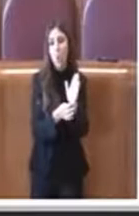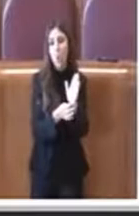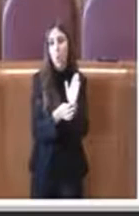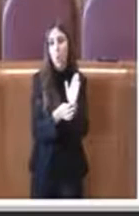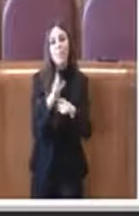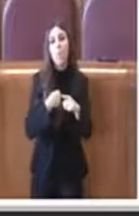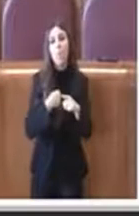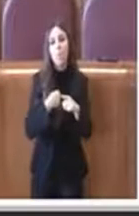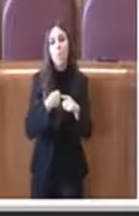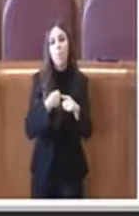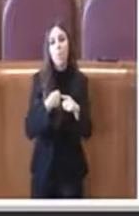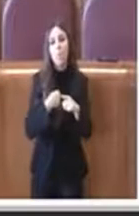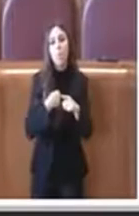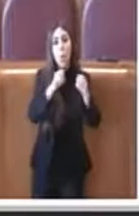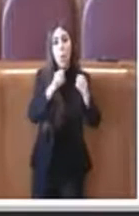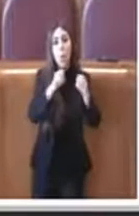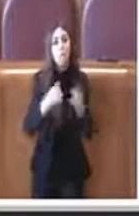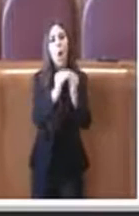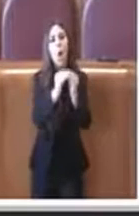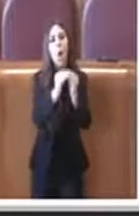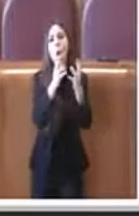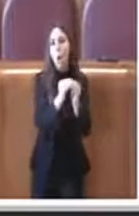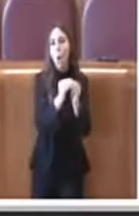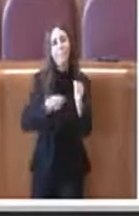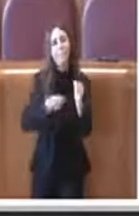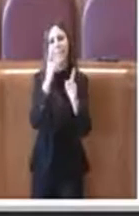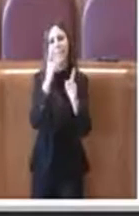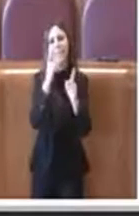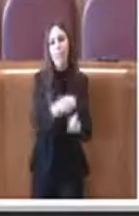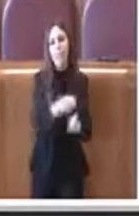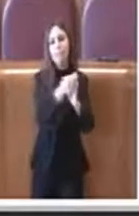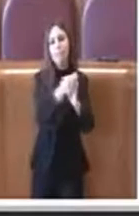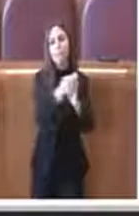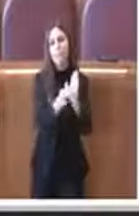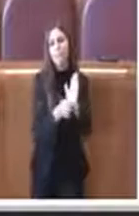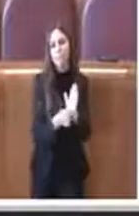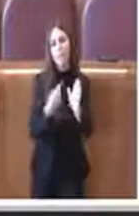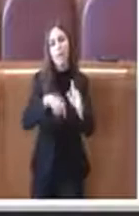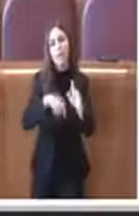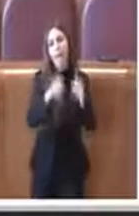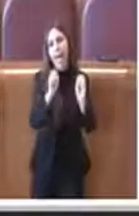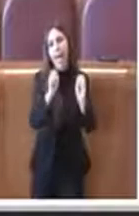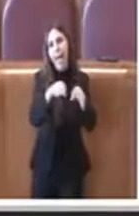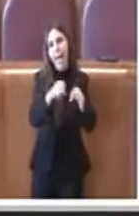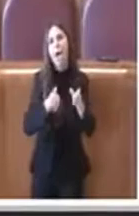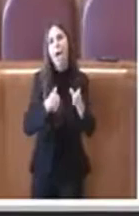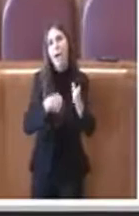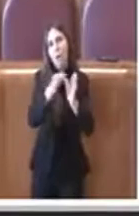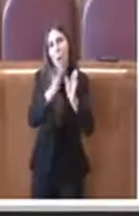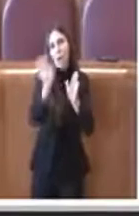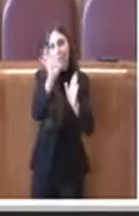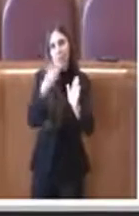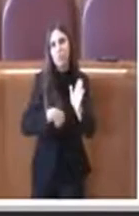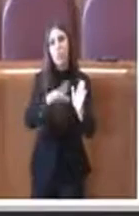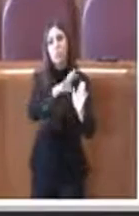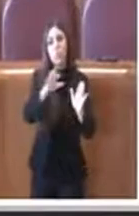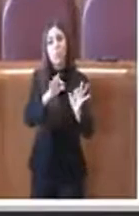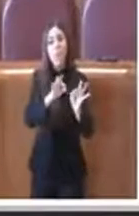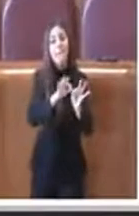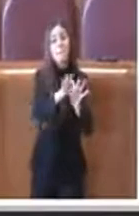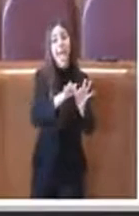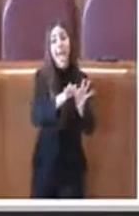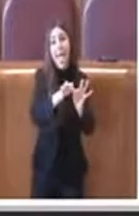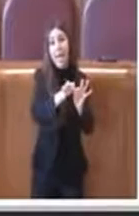realizzati gli impianti di rifiuti e si dice che devono essere realizzate una tra le tante norme a 500 metri dalle case